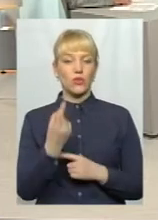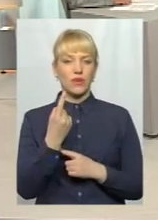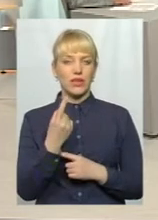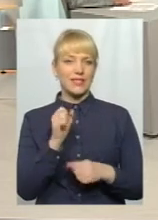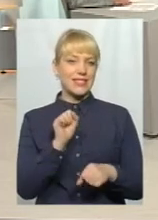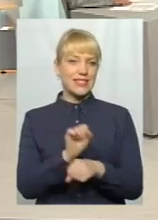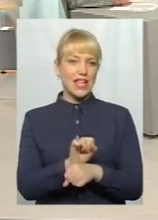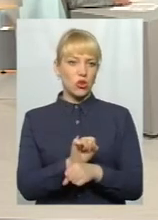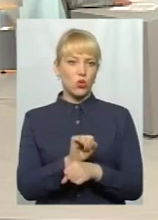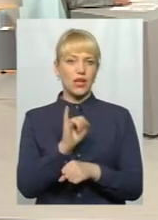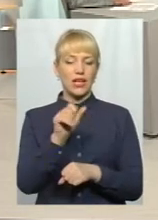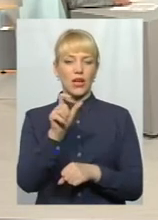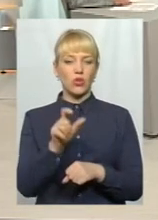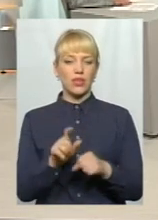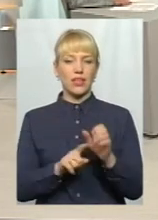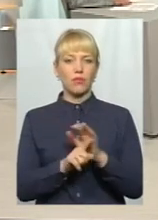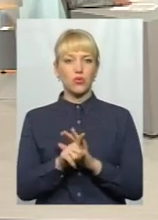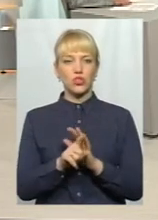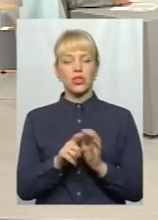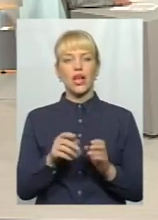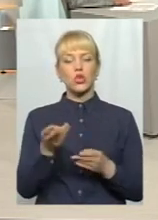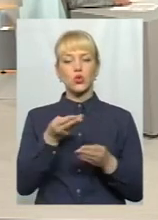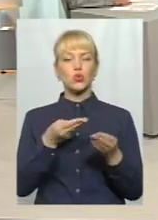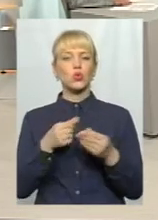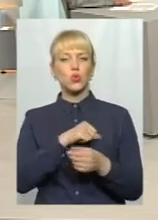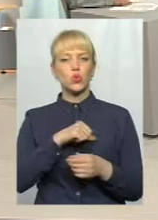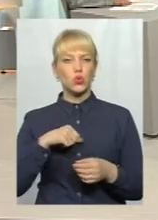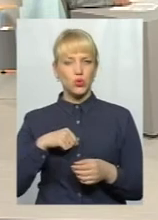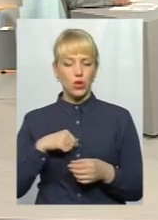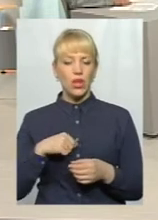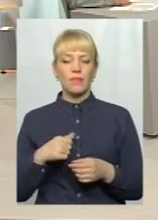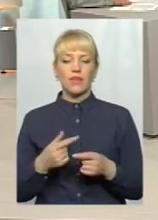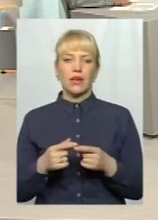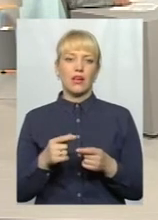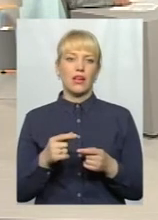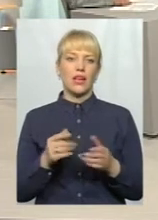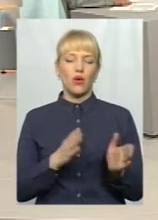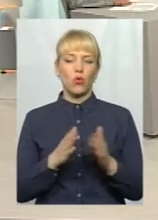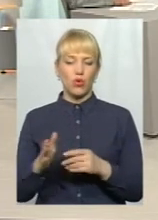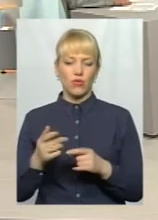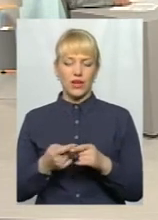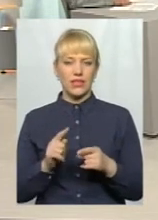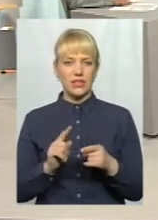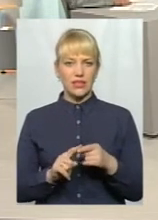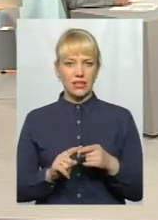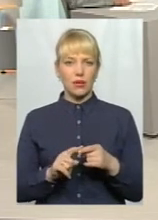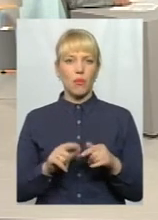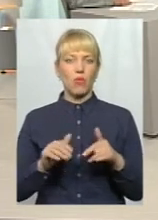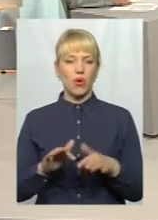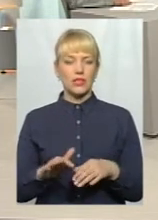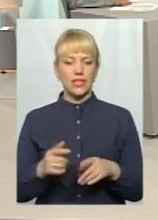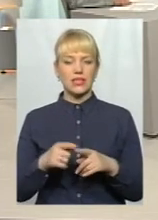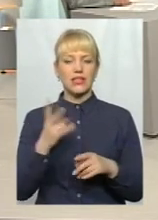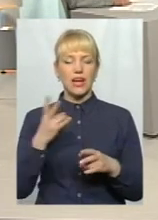людина тоді штучно почала регулювати ці процеси. Ага, тоді треба скинути водички, щоб трошки воно промилося. Тому що, якщо не